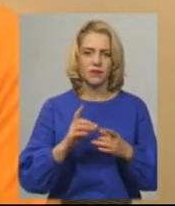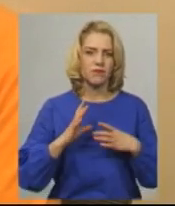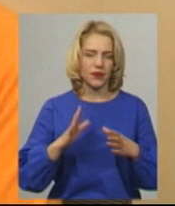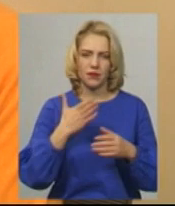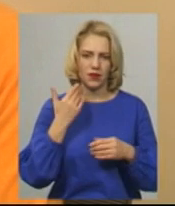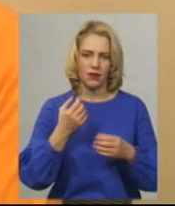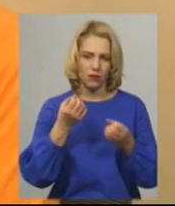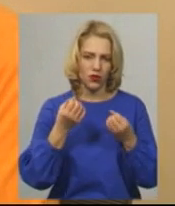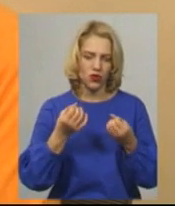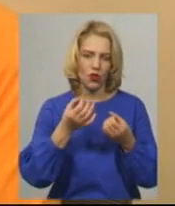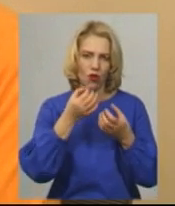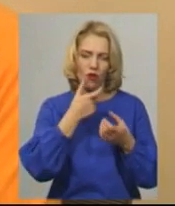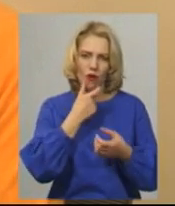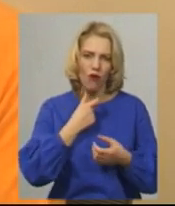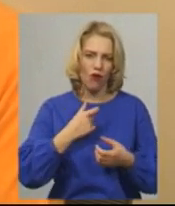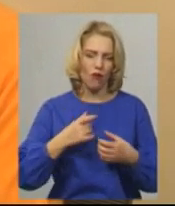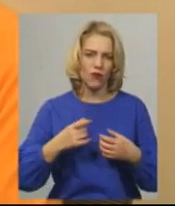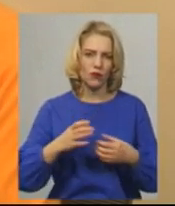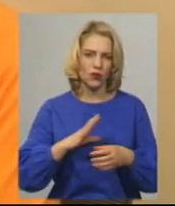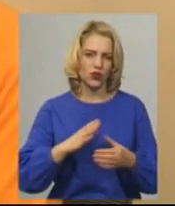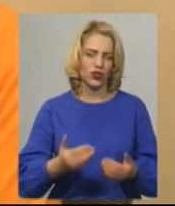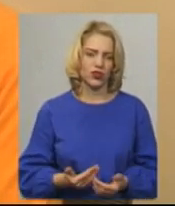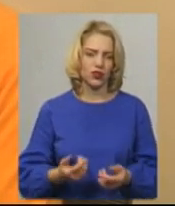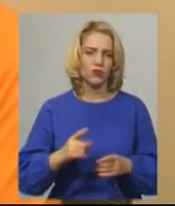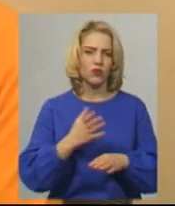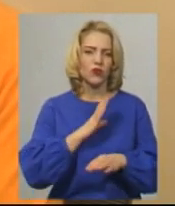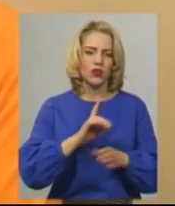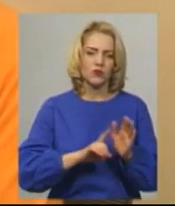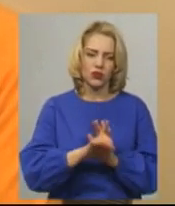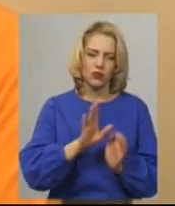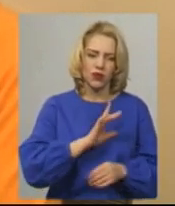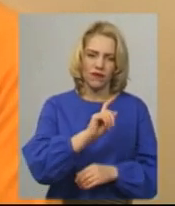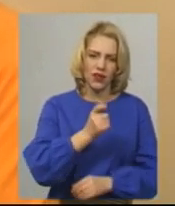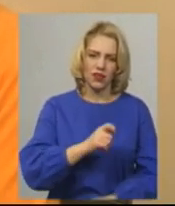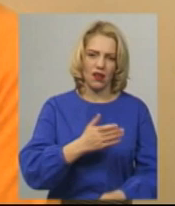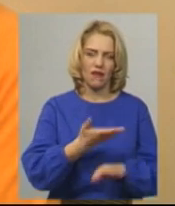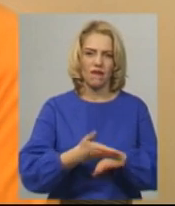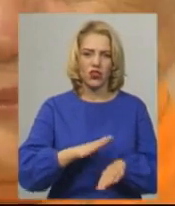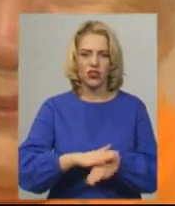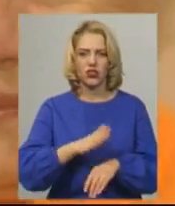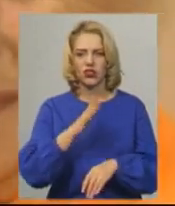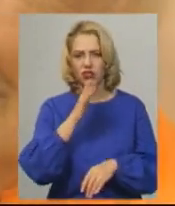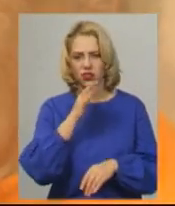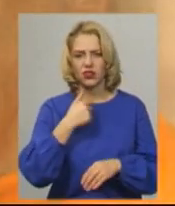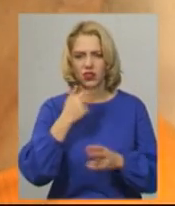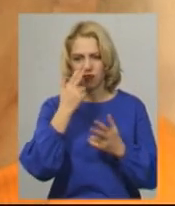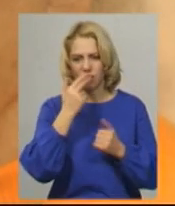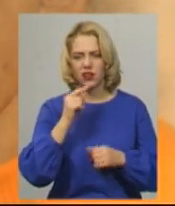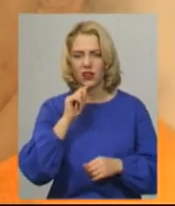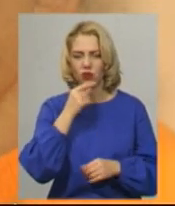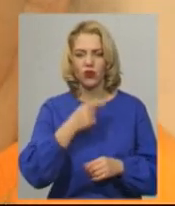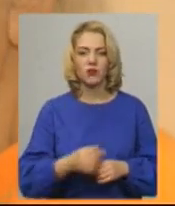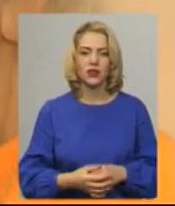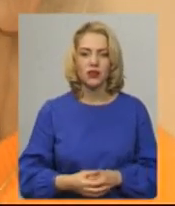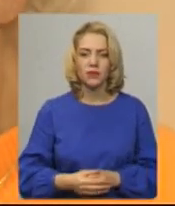життя жили. Тому що війна, тяжкі часи. Я вже звикла до економії. Олена Георгівна в